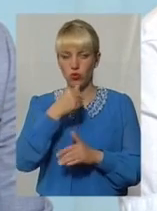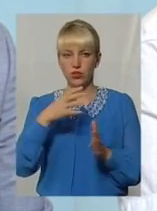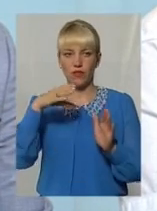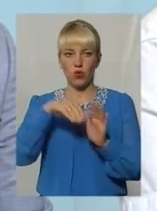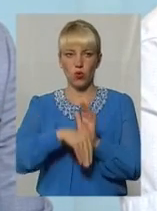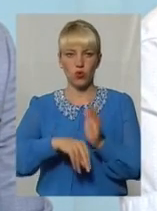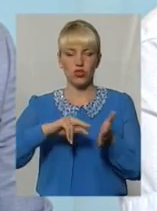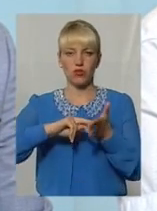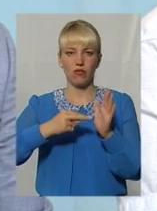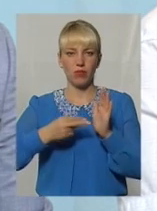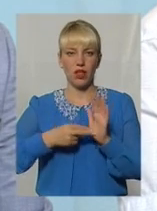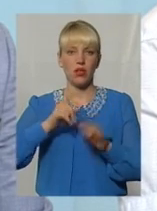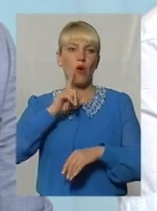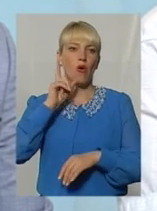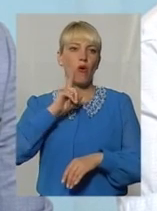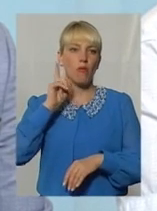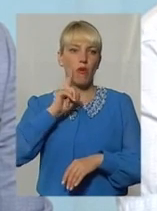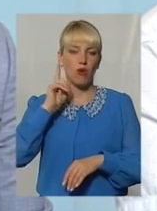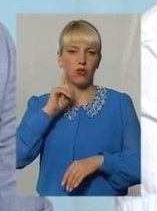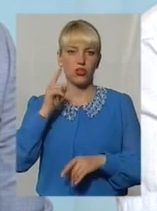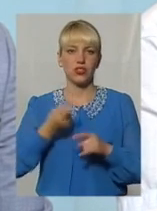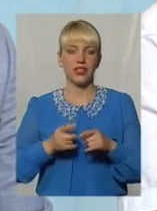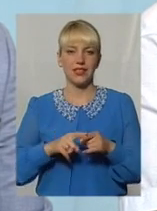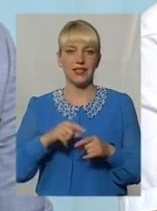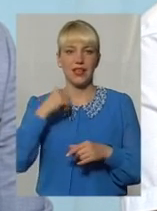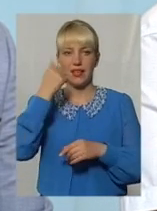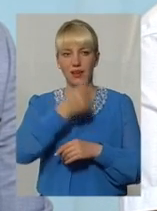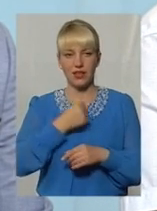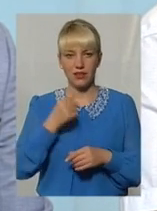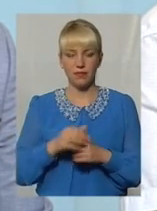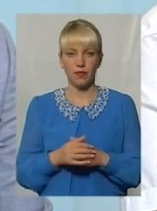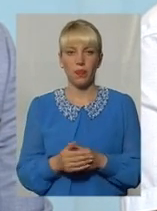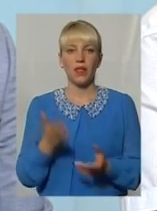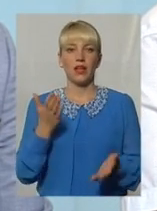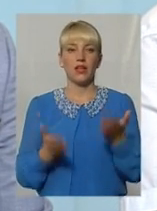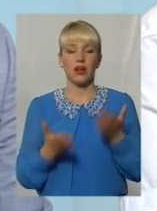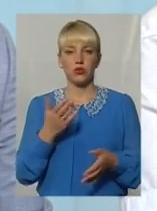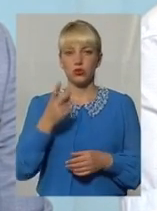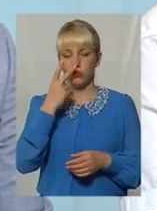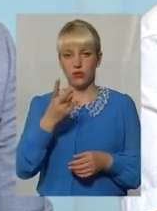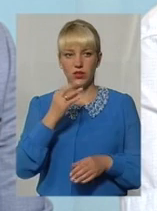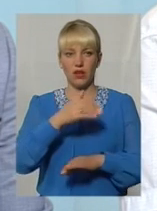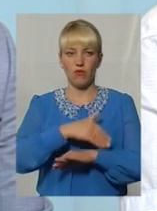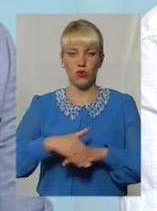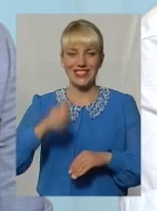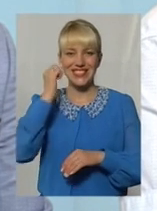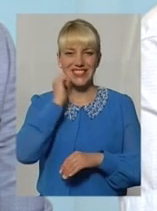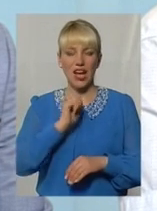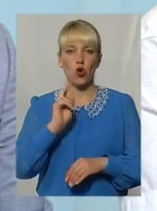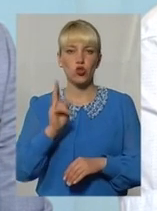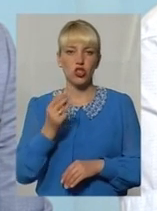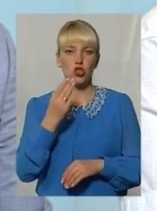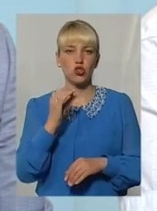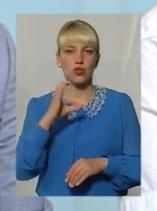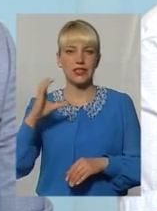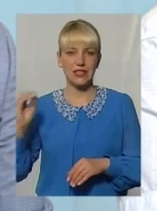омолодження на цей рік. Якщо подивитись на вулицю Старе Константинівське шосе, то